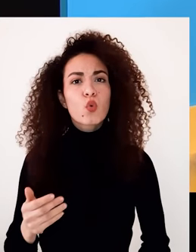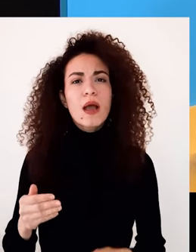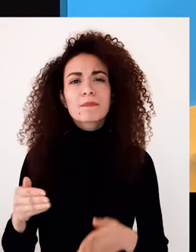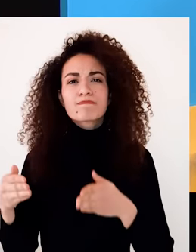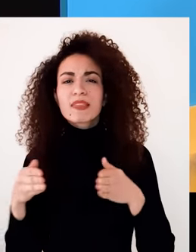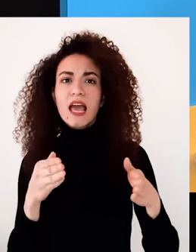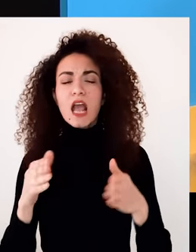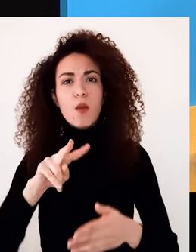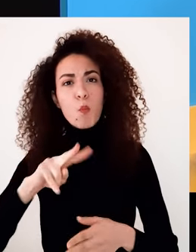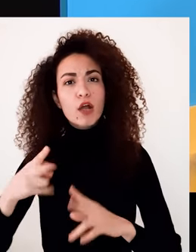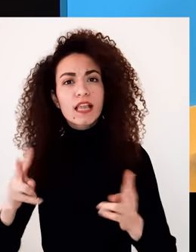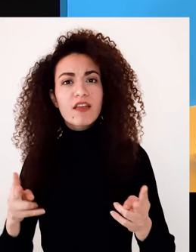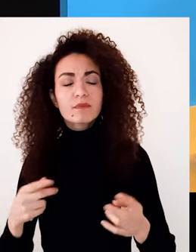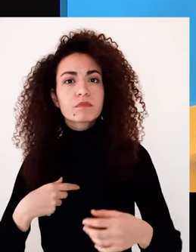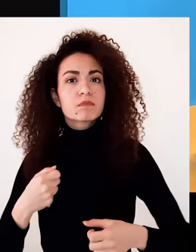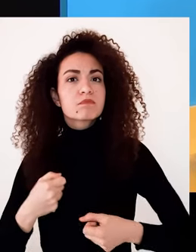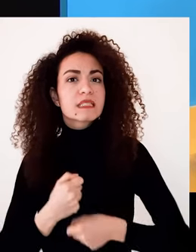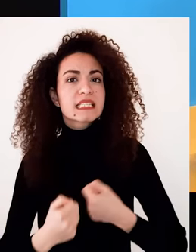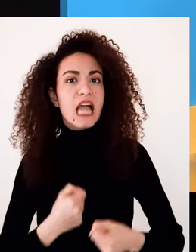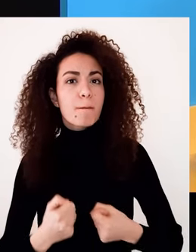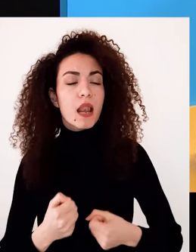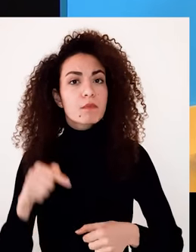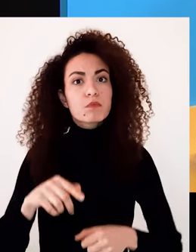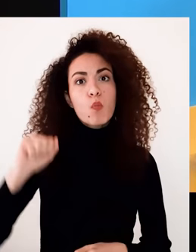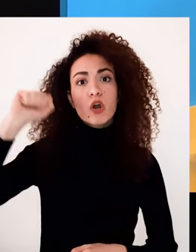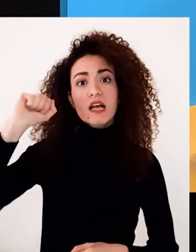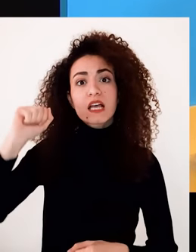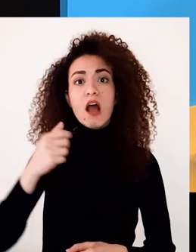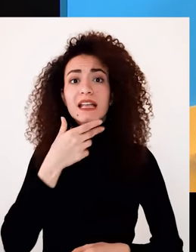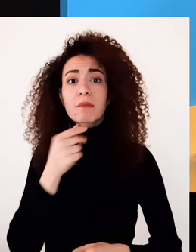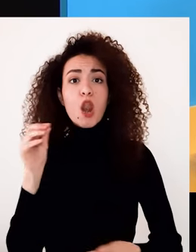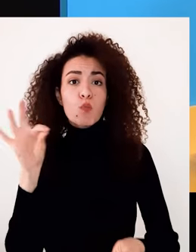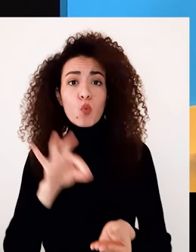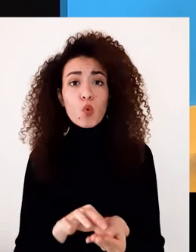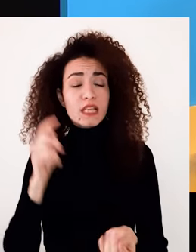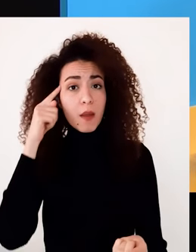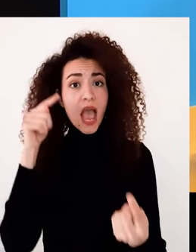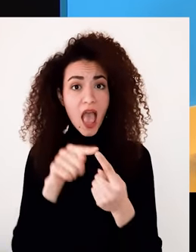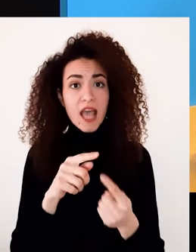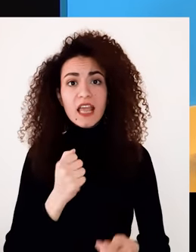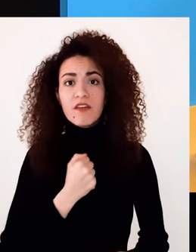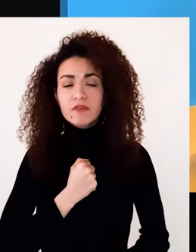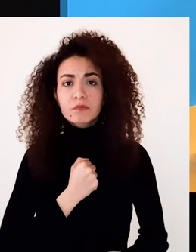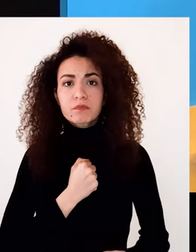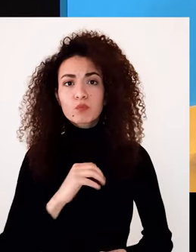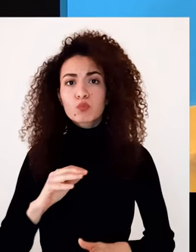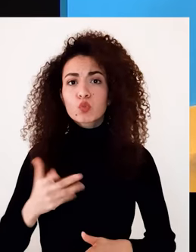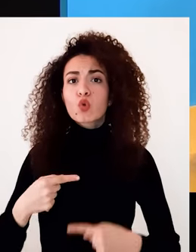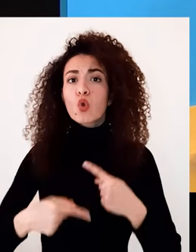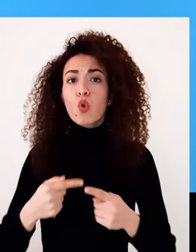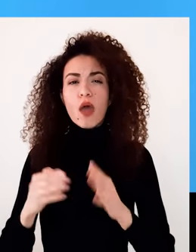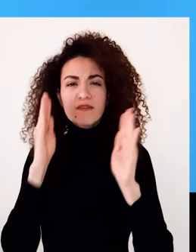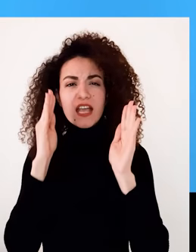بالمناصرة للتغيير الاجتماعي من أجل وصول لأهدافك؟ وشو هو دور وسيل التواصل الاجتماعي؟ أولاً عندك حملات